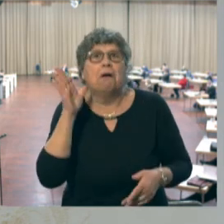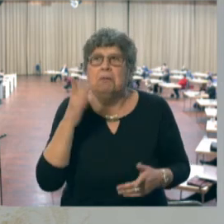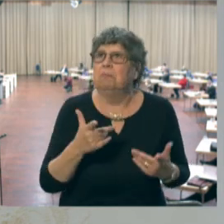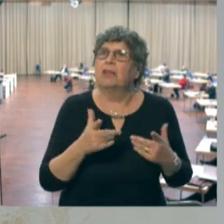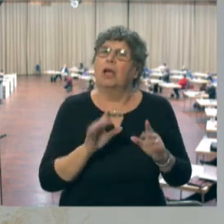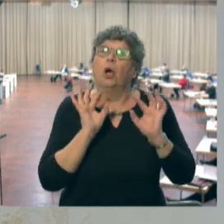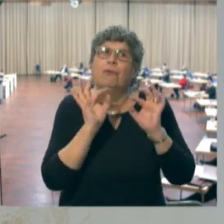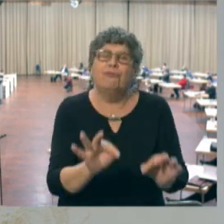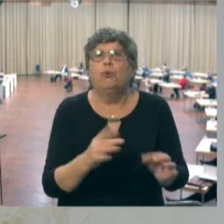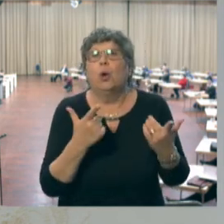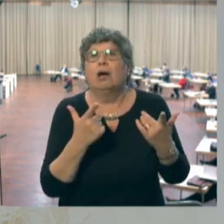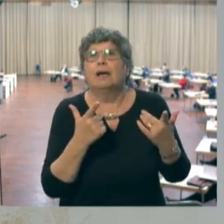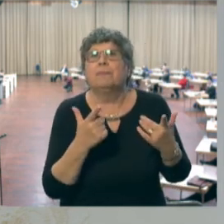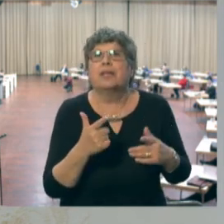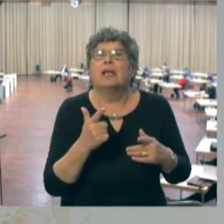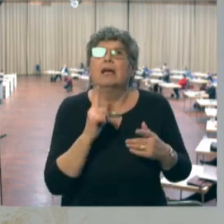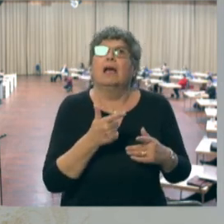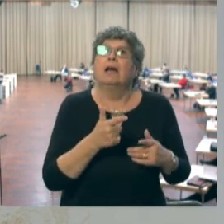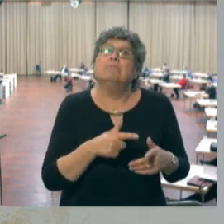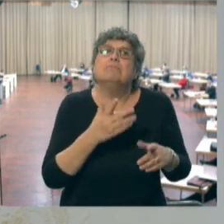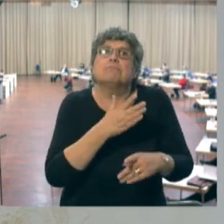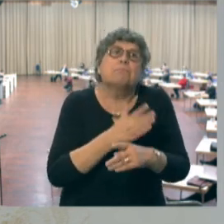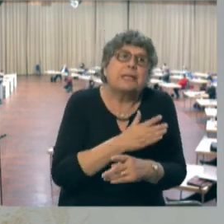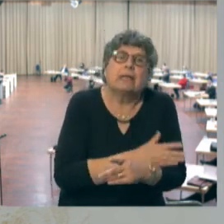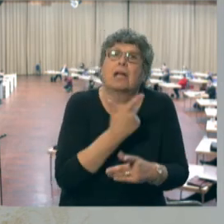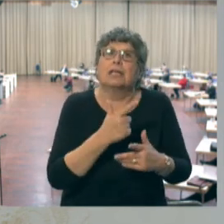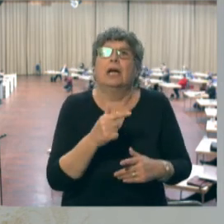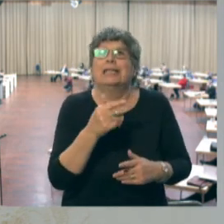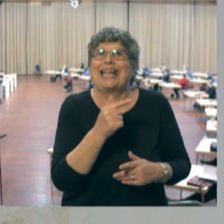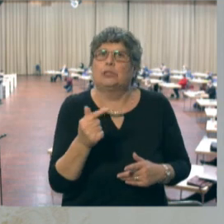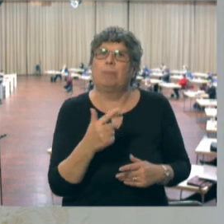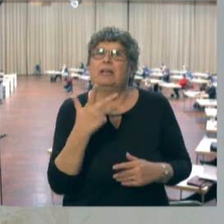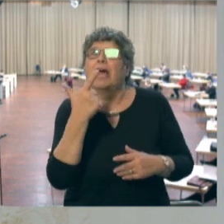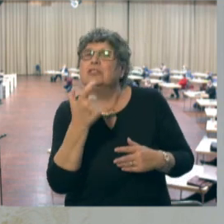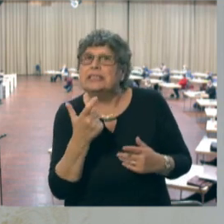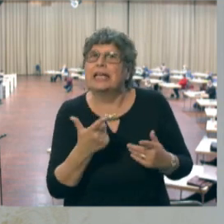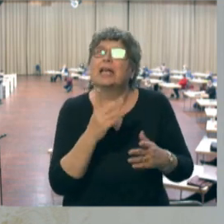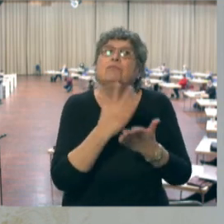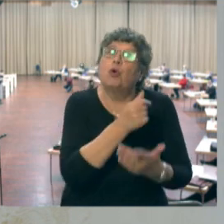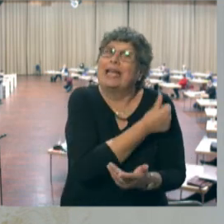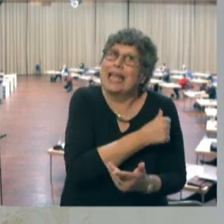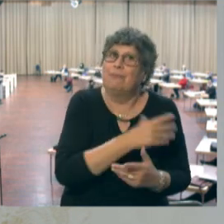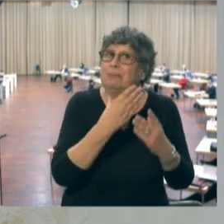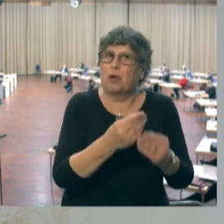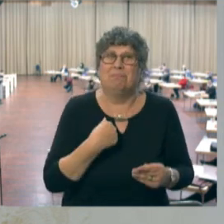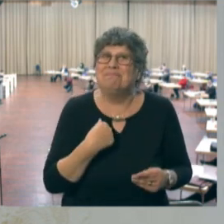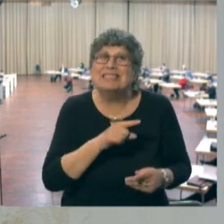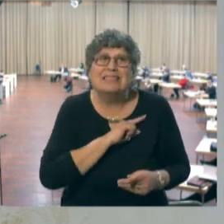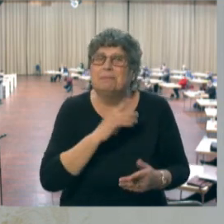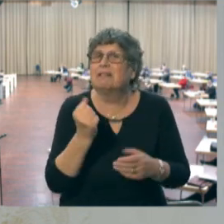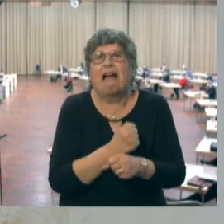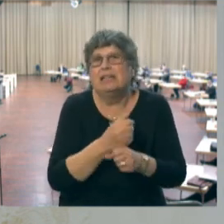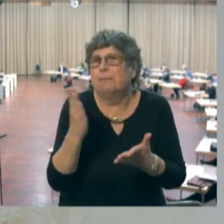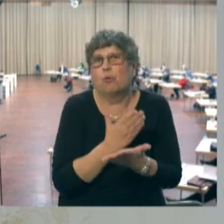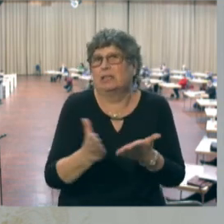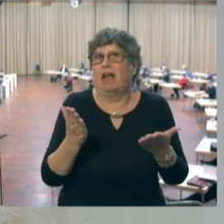Beispiel für Trisomy 21, eine Kinderkrankheit, dass dort bereits geimpft wird. Ich kann das nicht beurteilen, aber ich will nur